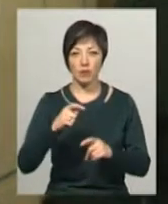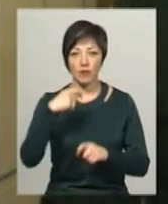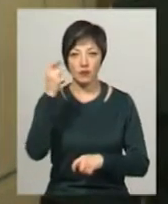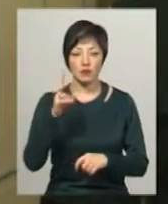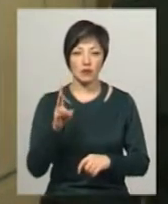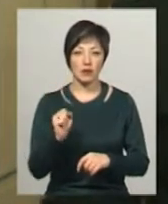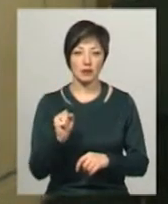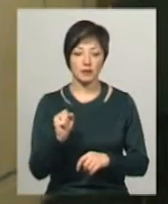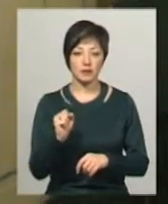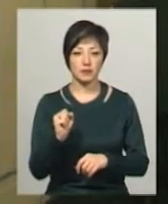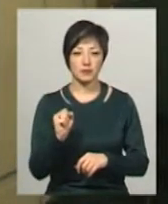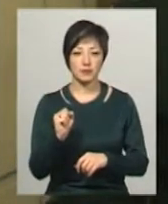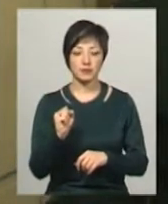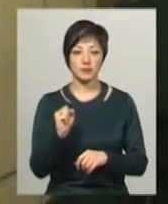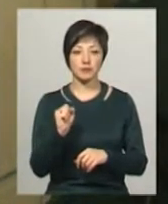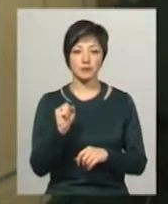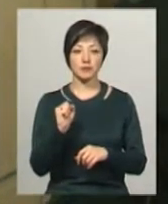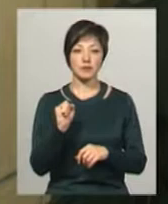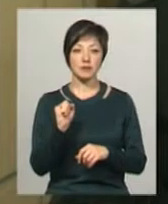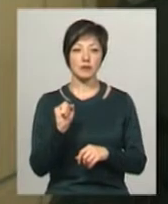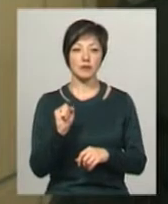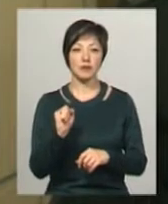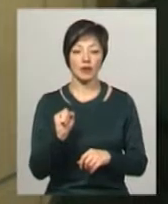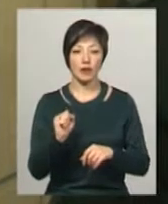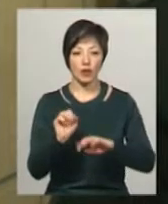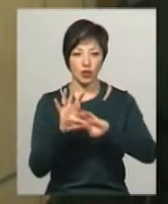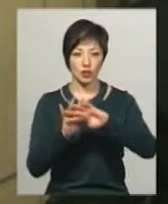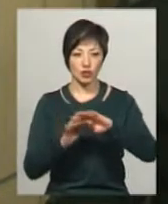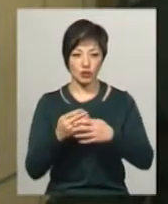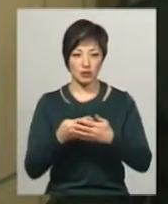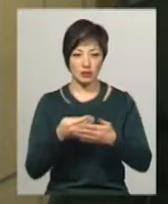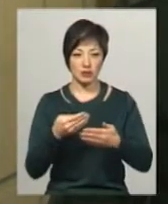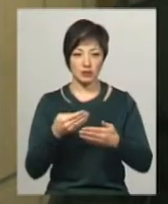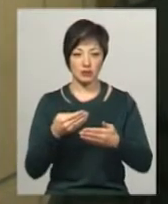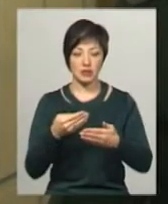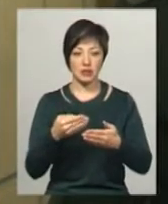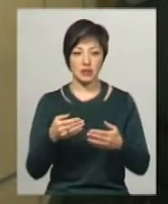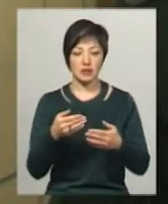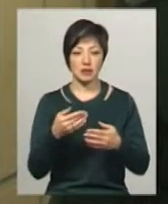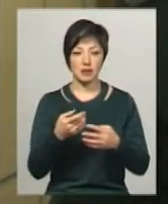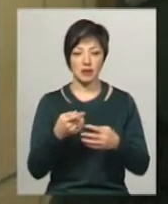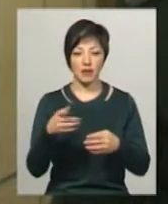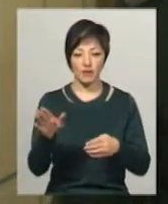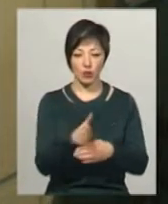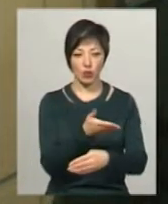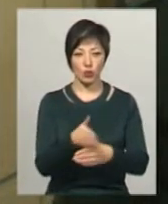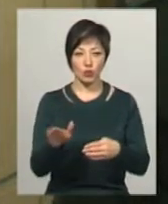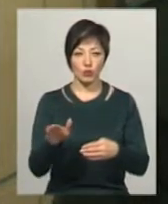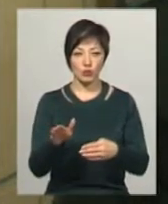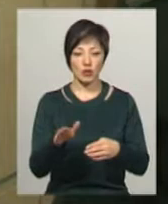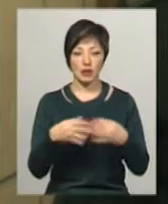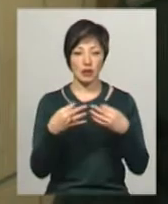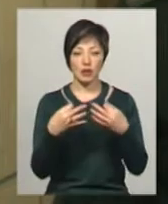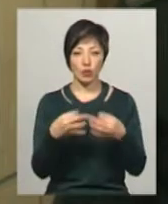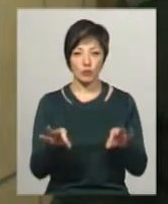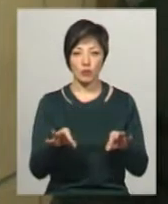попереджувальні решітки, яка закріплює, відгороджує, не дає доступ